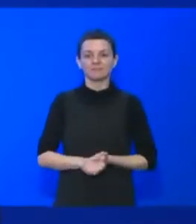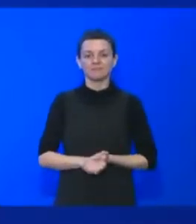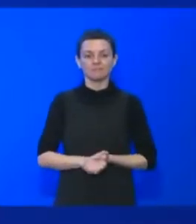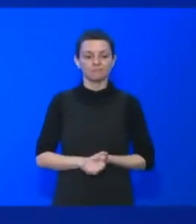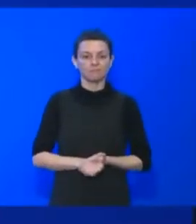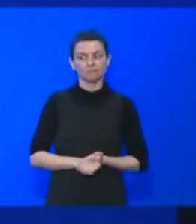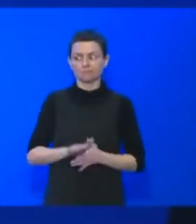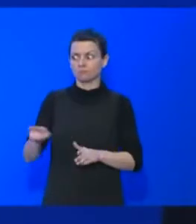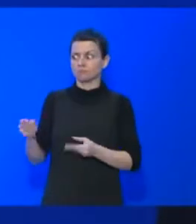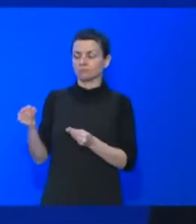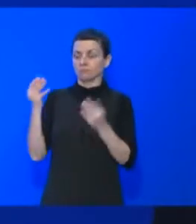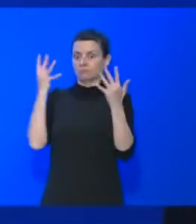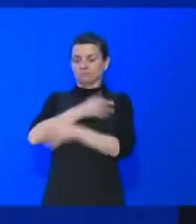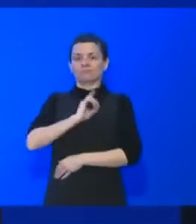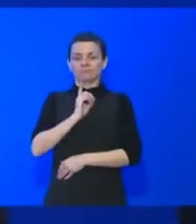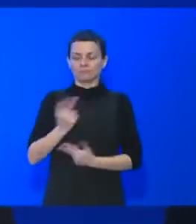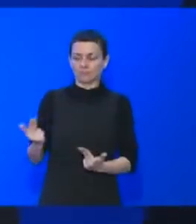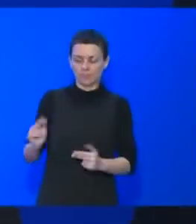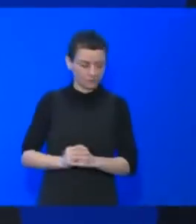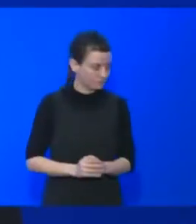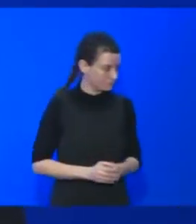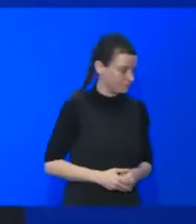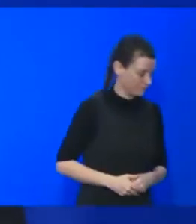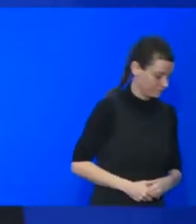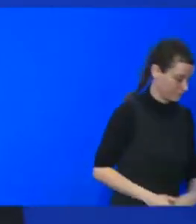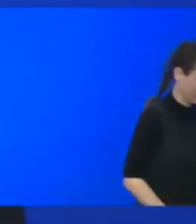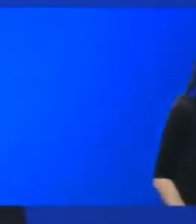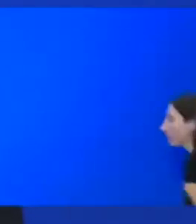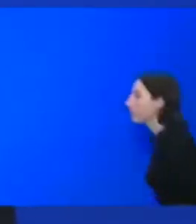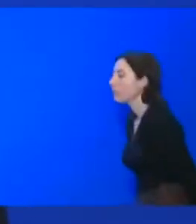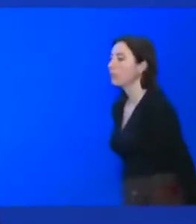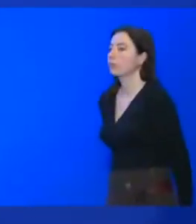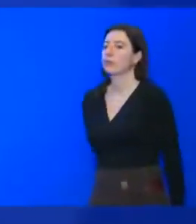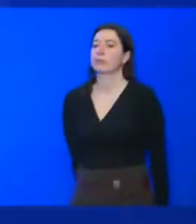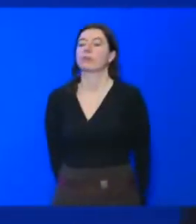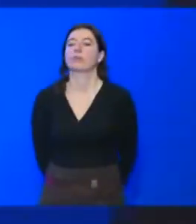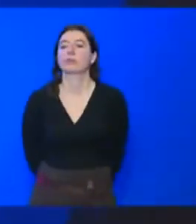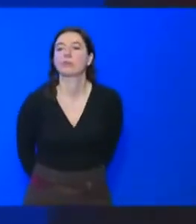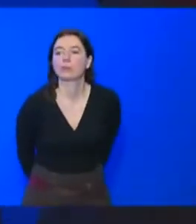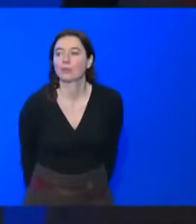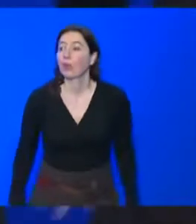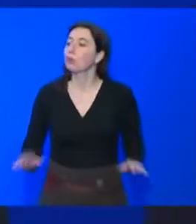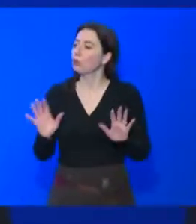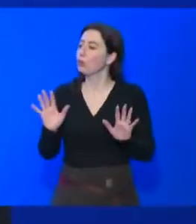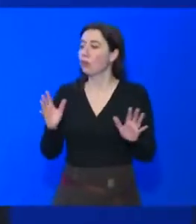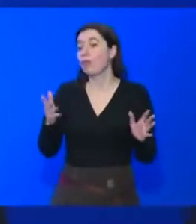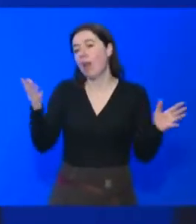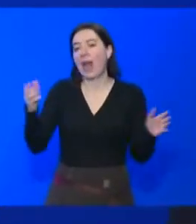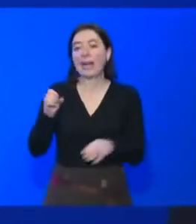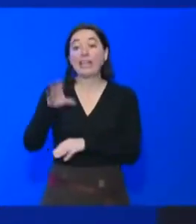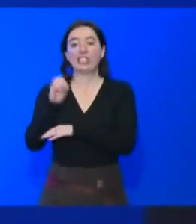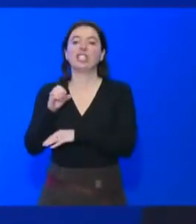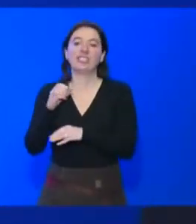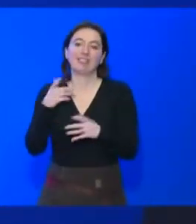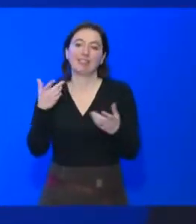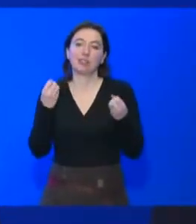Ne t'est-ce pas perturbé ? non, mais non. Mais alors, voilà, les clichés. Bon, c'est vrai que les artistes, y en a des tellement célèbres.